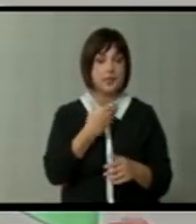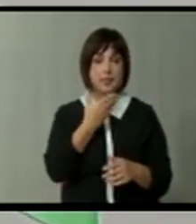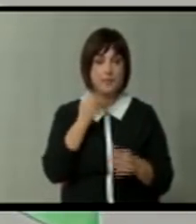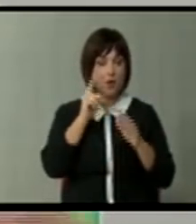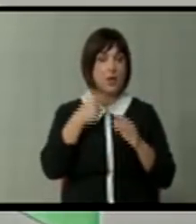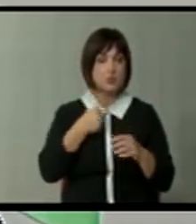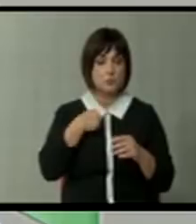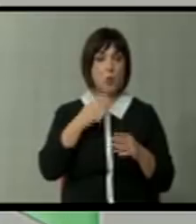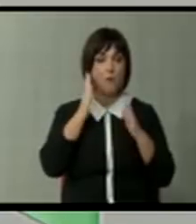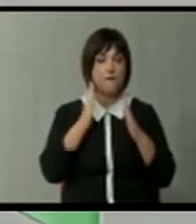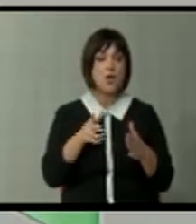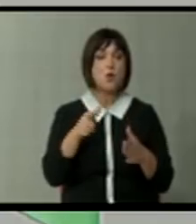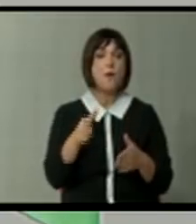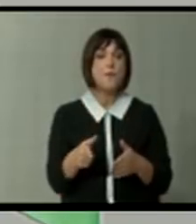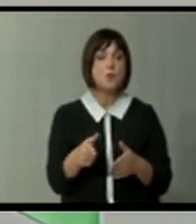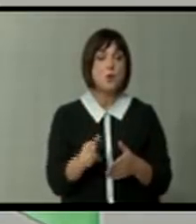да не му верувам, но